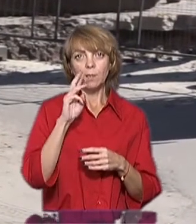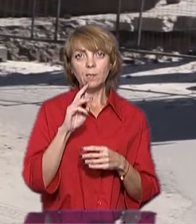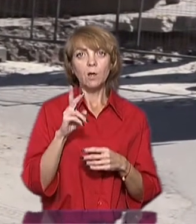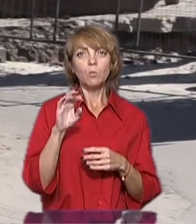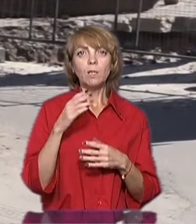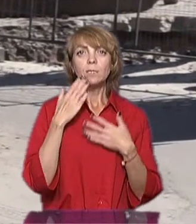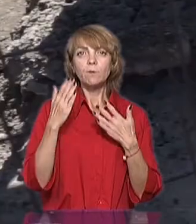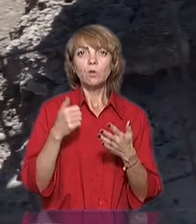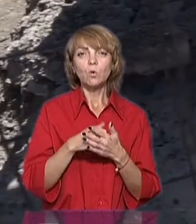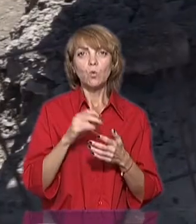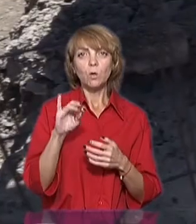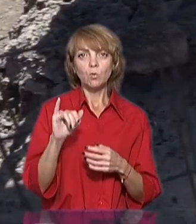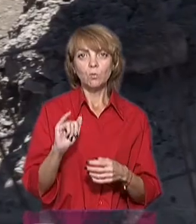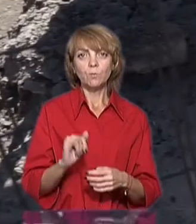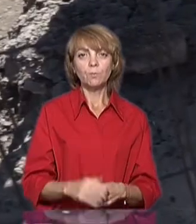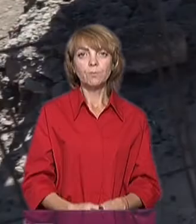комунальники звернулись до уряду.